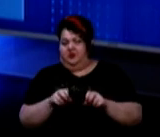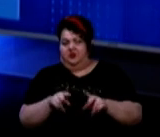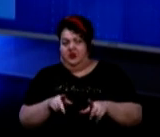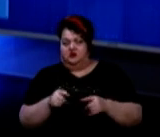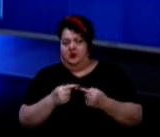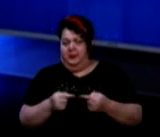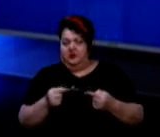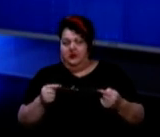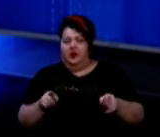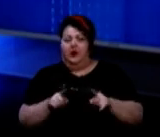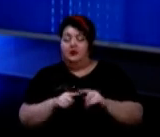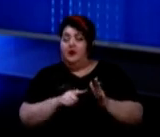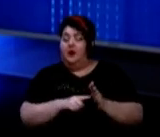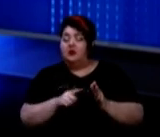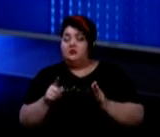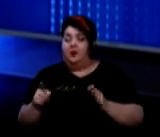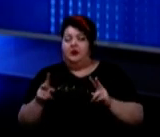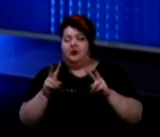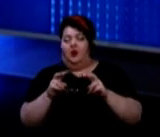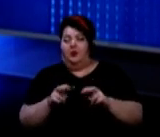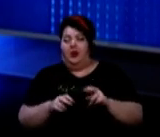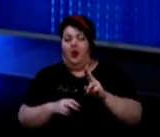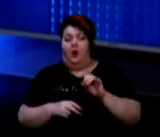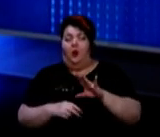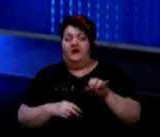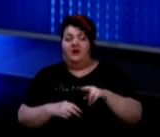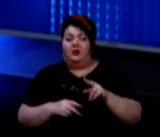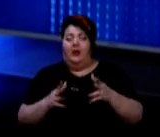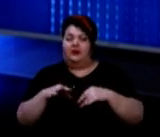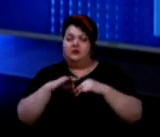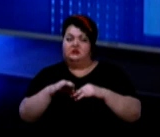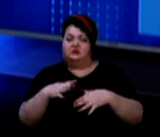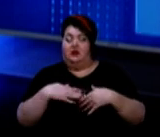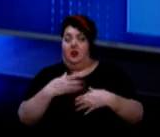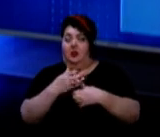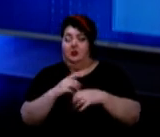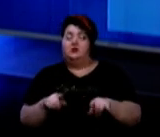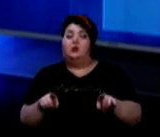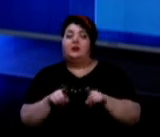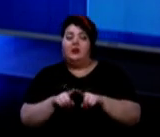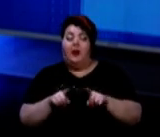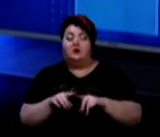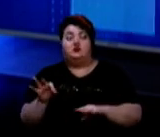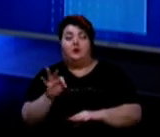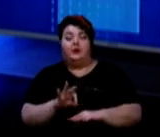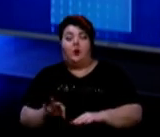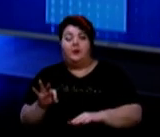на період обстежень на ковід, який здійснює наша лабораторія також. Тобто, про